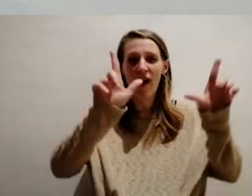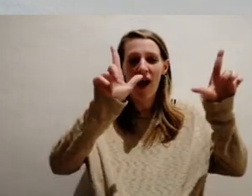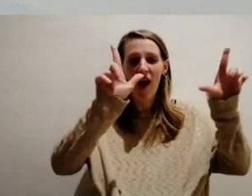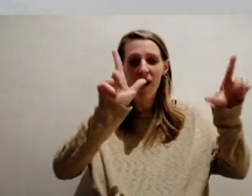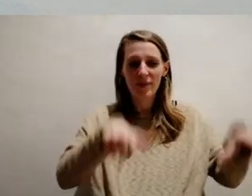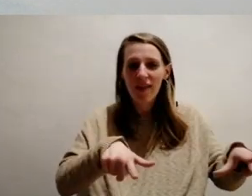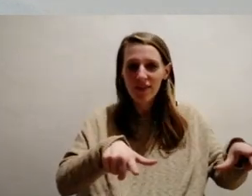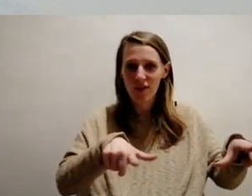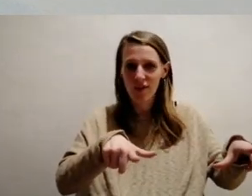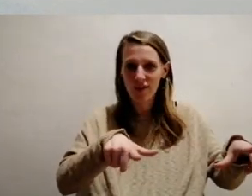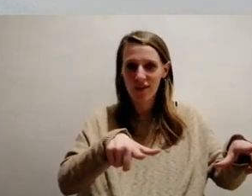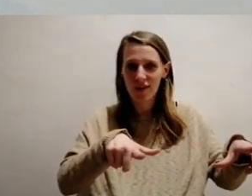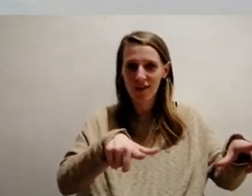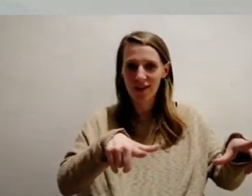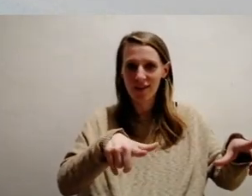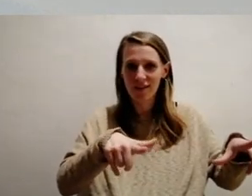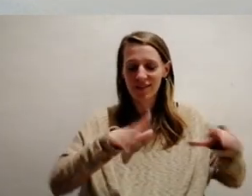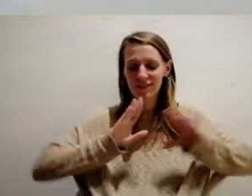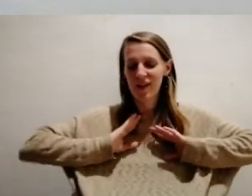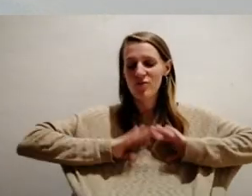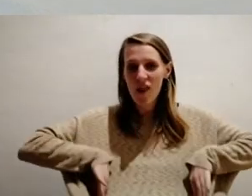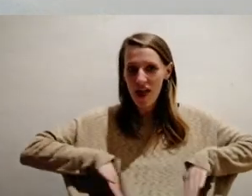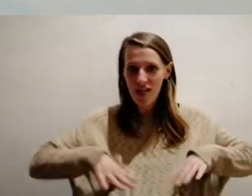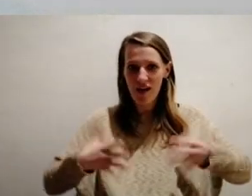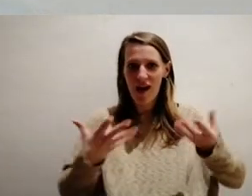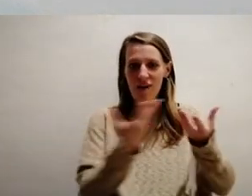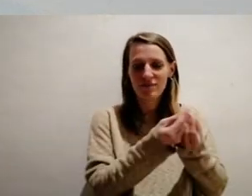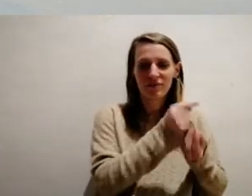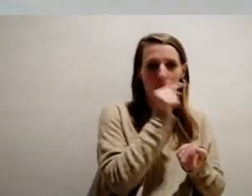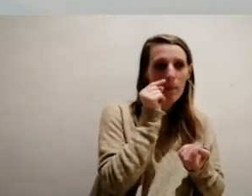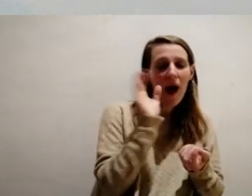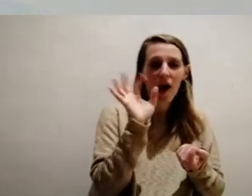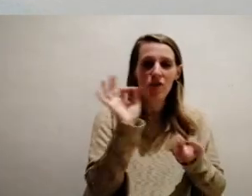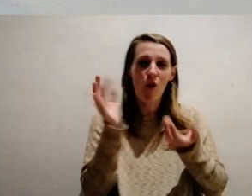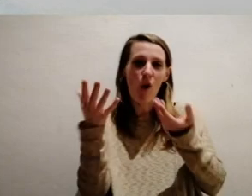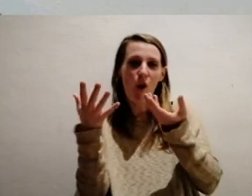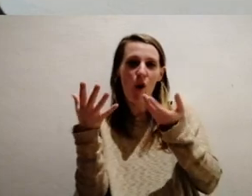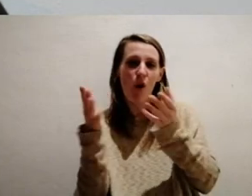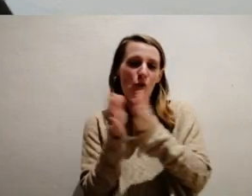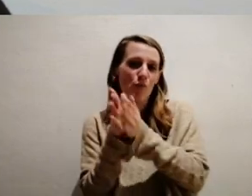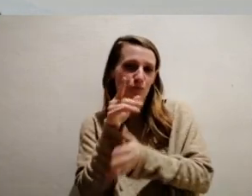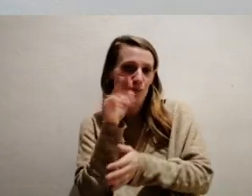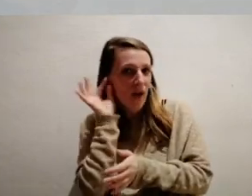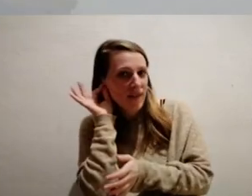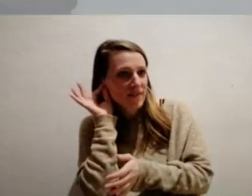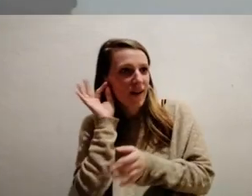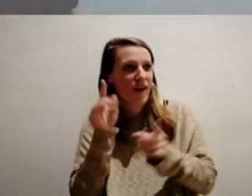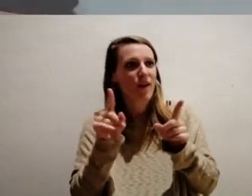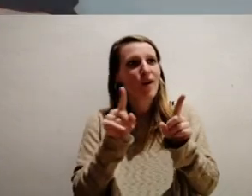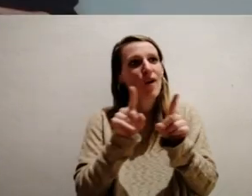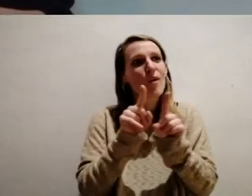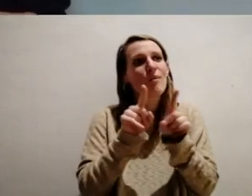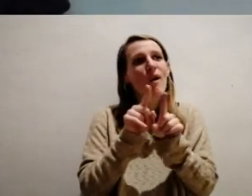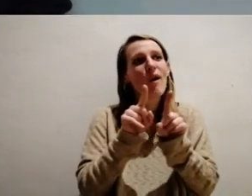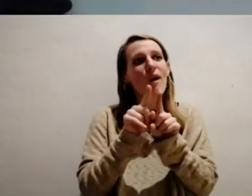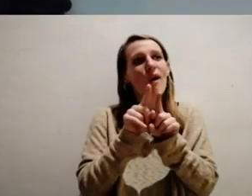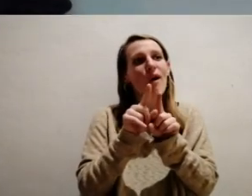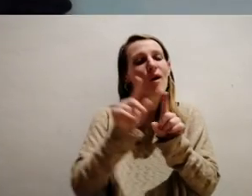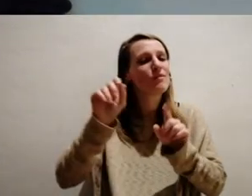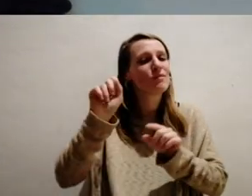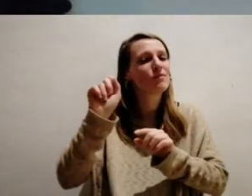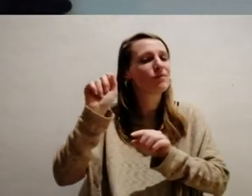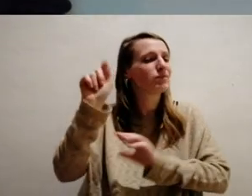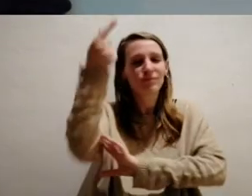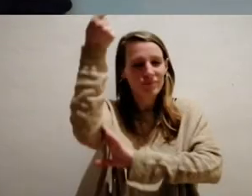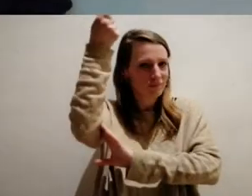Com estàs dintre l'habitació, despullada, amb el company o amb la companya, per mi és com l'últim escenari de